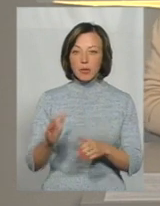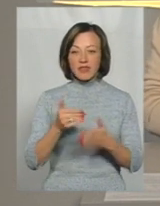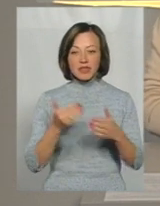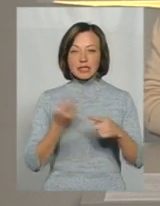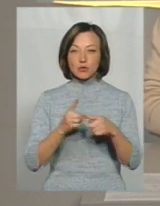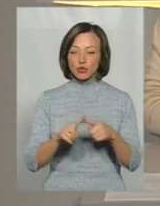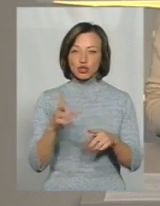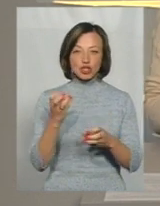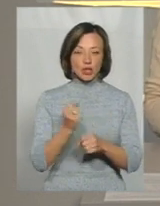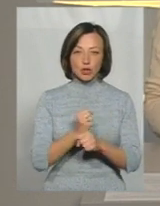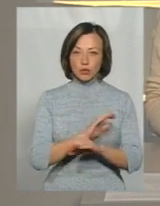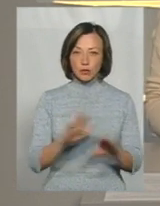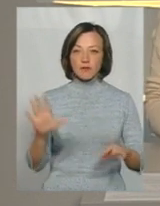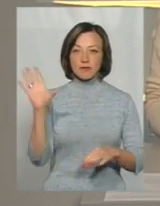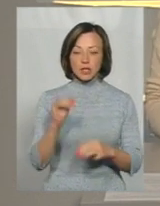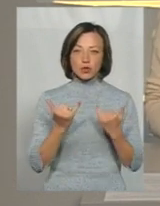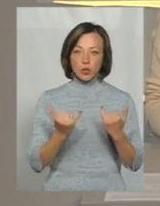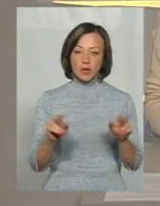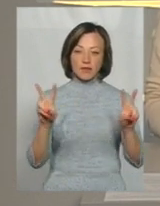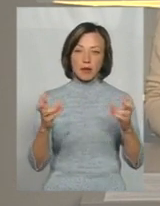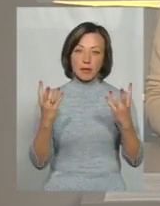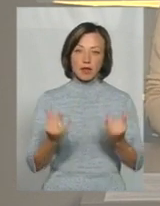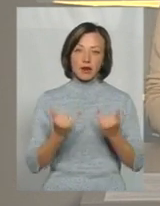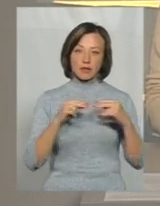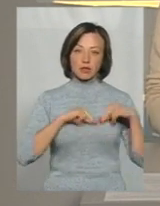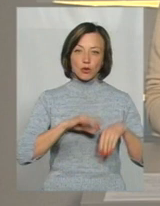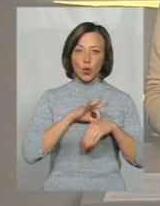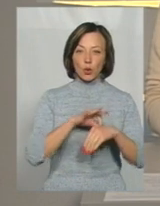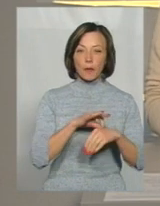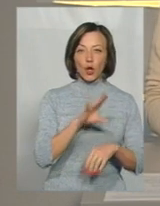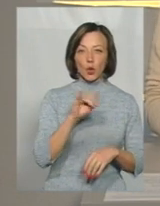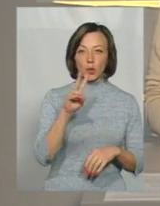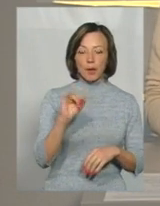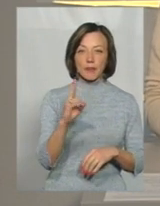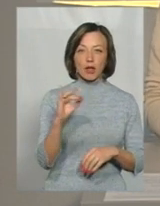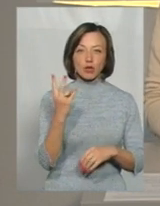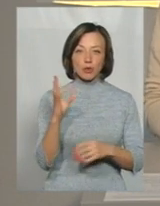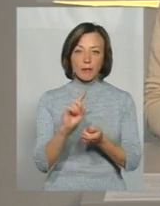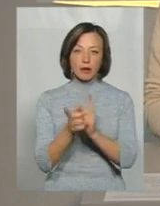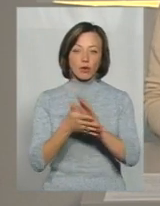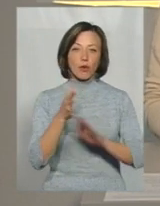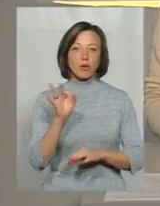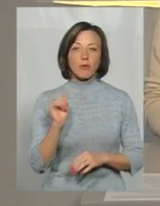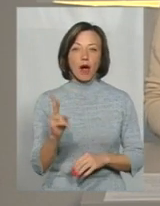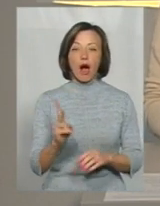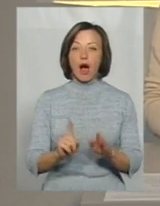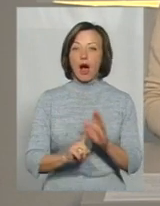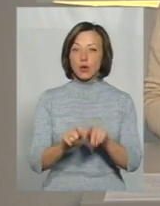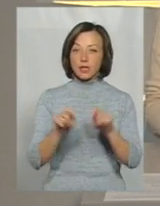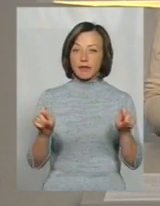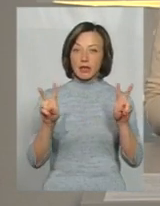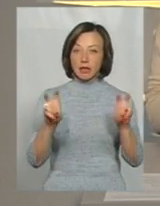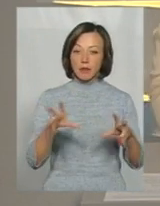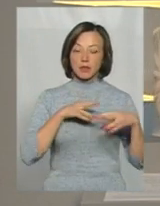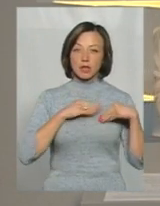які цього ще не зробили, про це все сьогодні у темі дня. В студії працює Юна Мітрашко, перекладає нам мову жестів Ольга Рибак, а розкривати тему ми